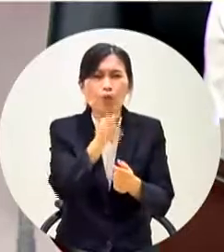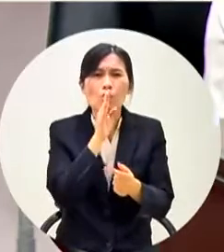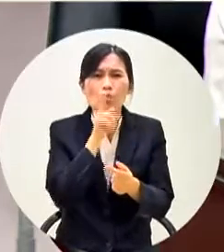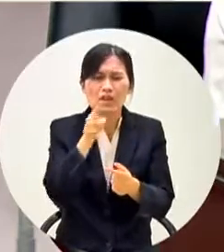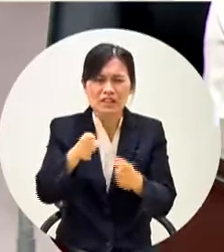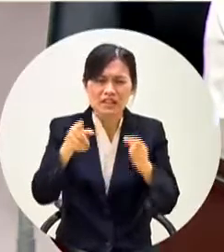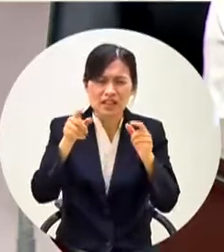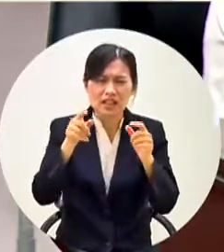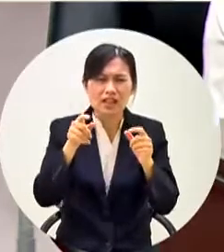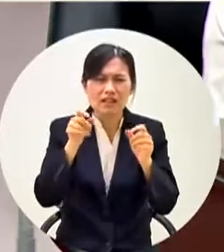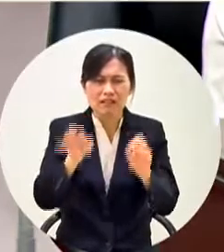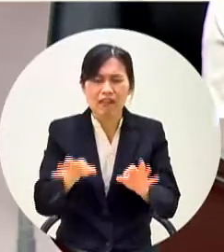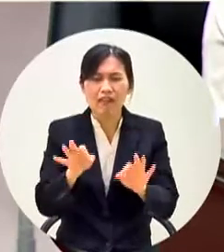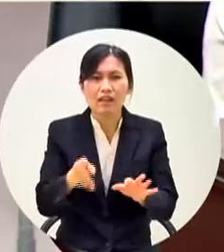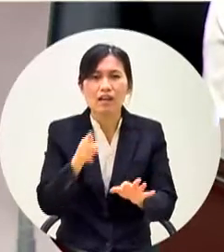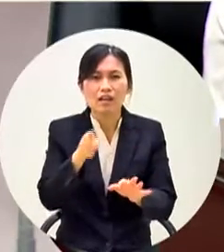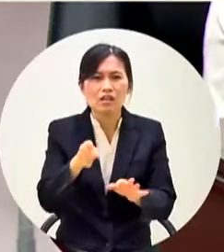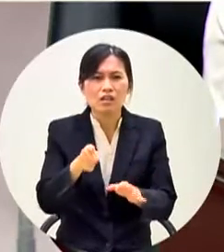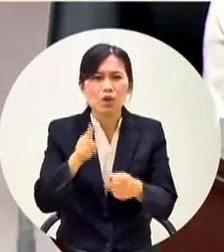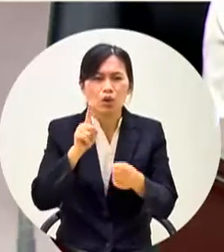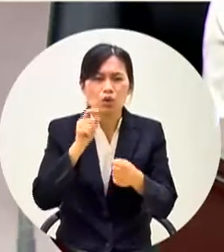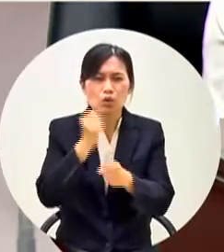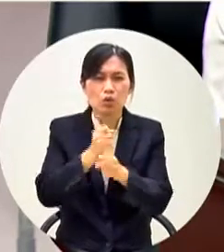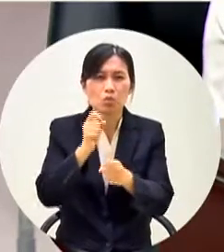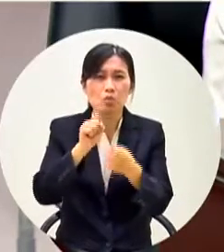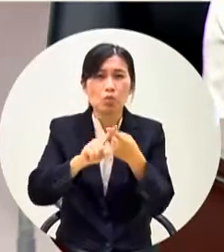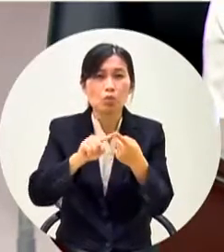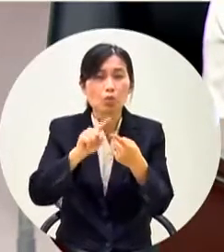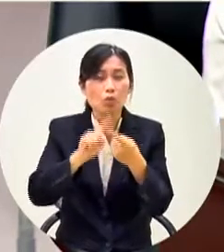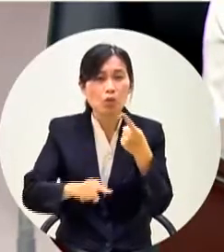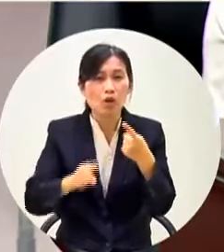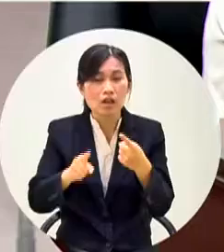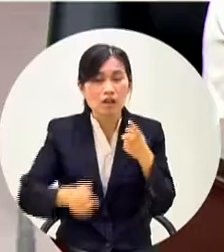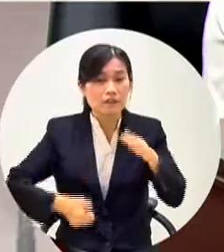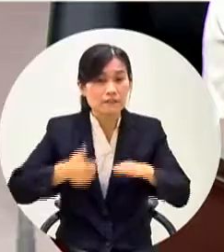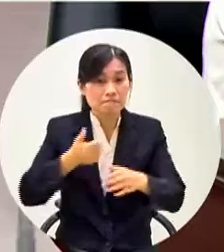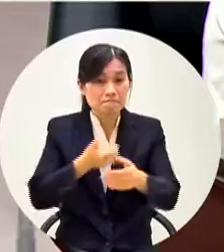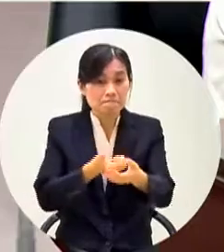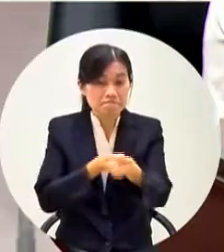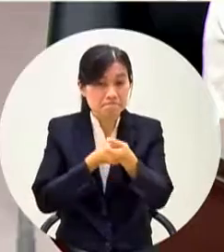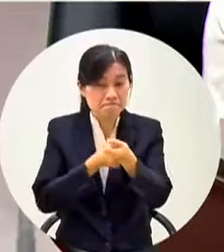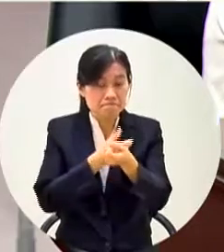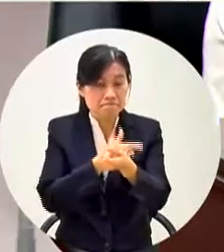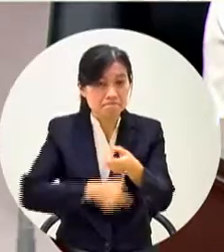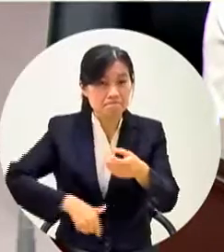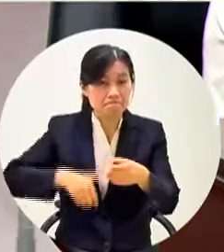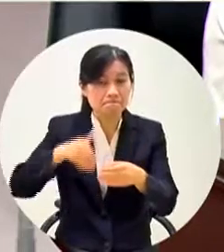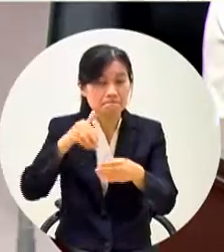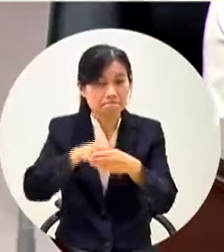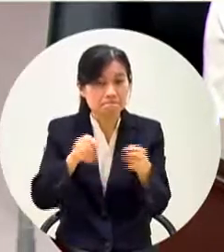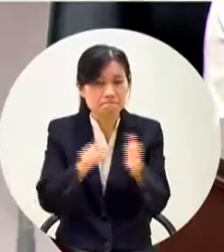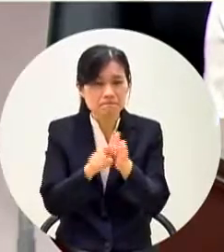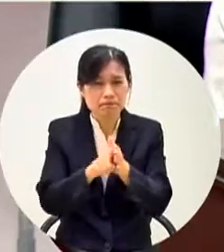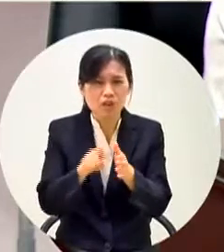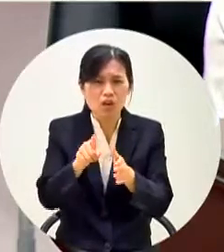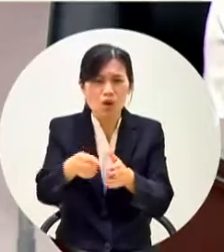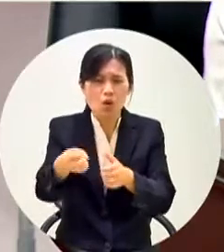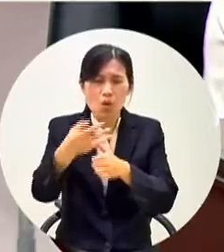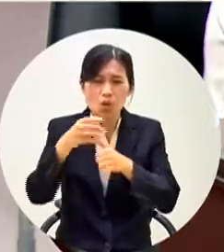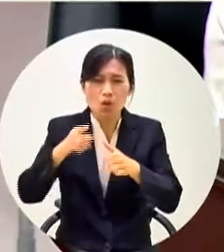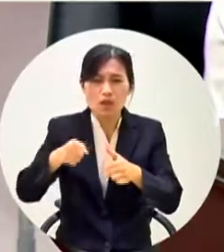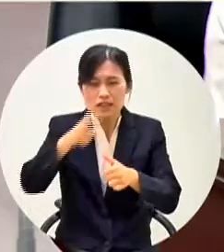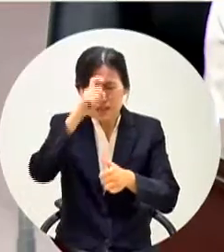這樣做韓市長競選的時候競選市長的時候告訴我們他要讓高雄市的孩子